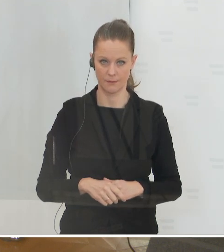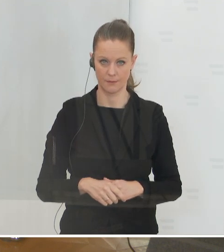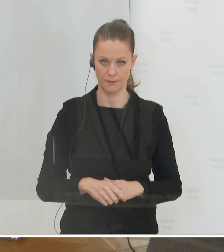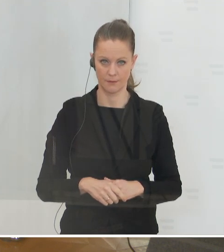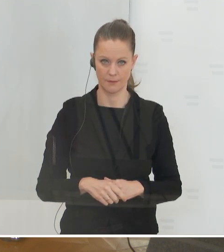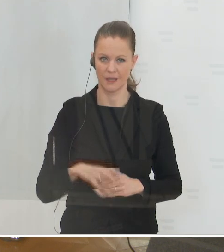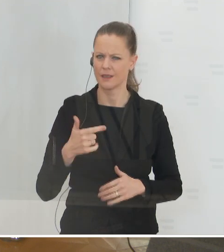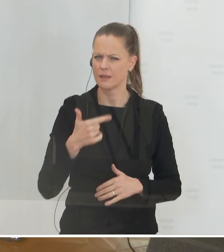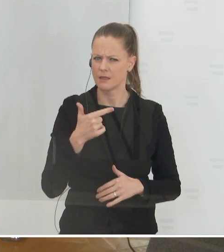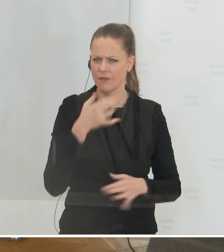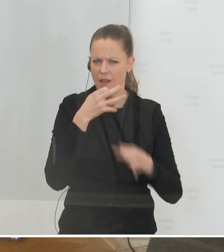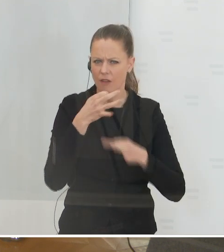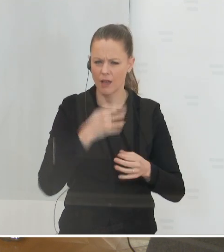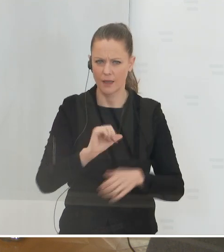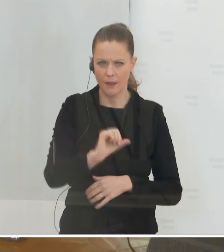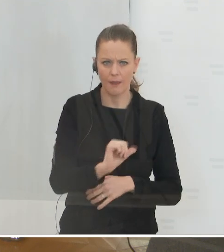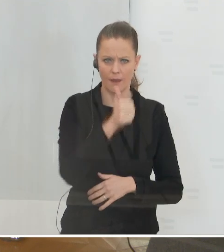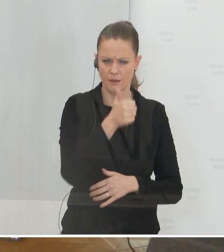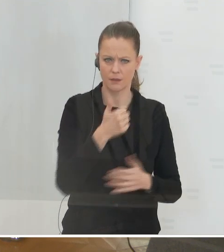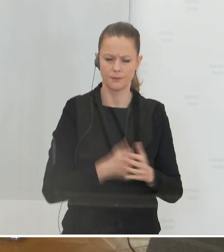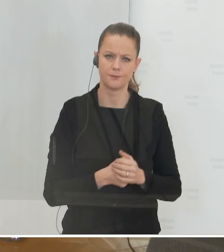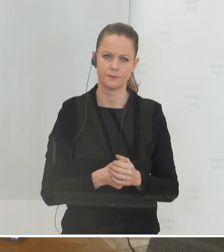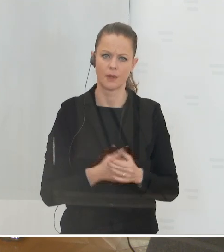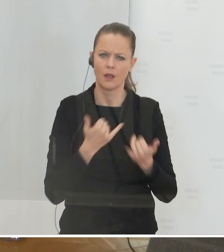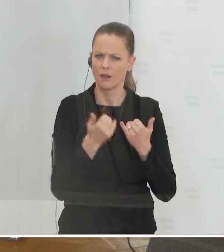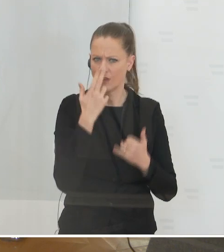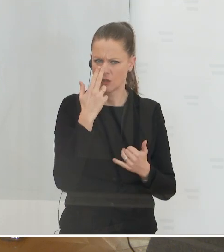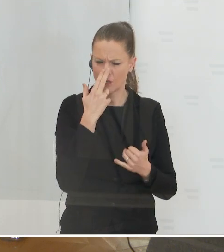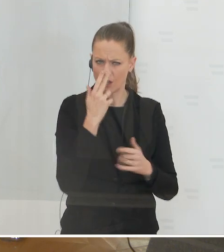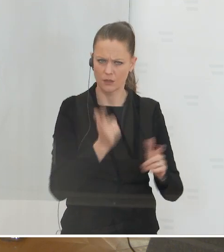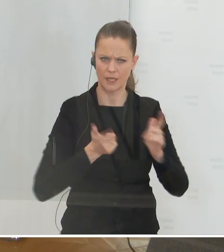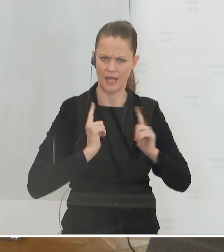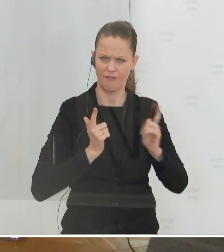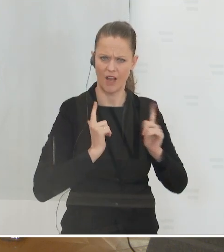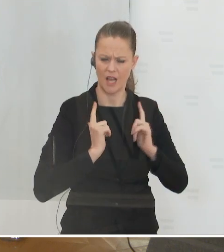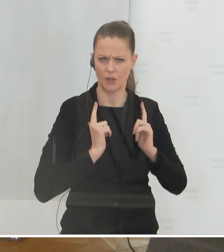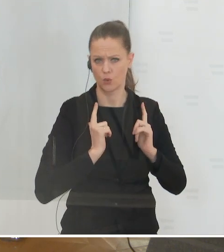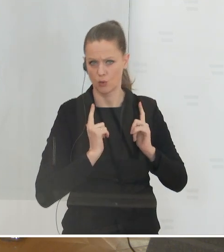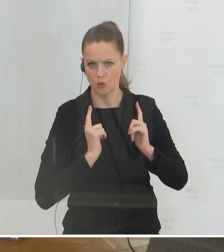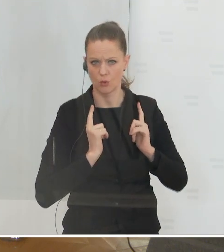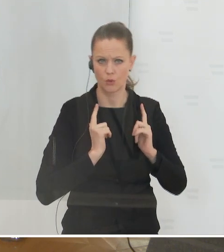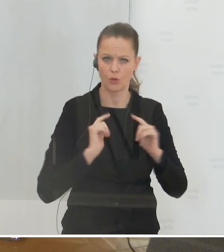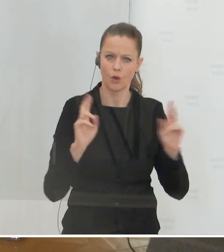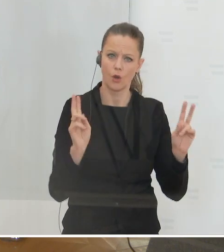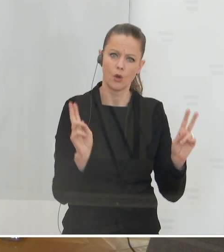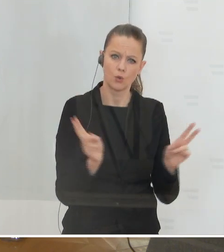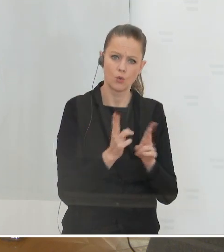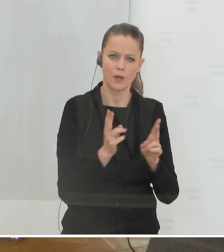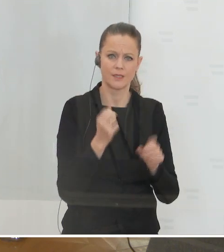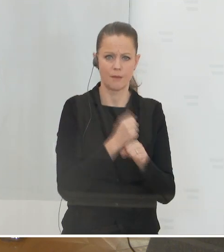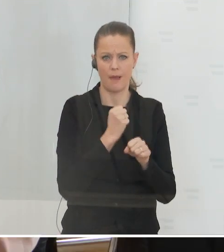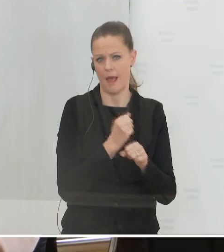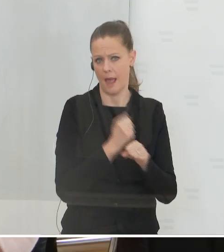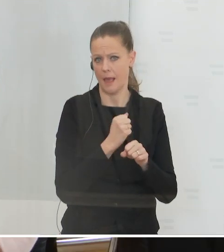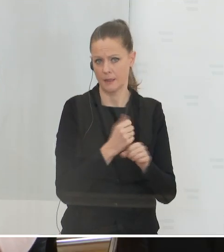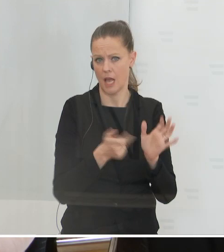Zwei Fragen. Erstens, wie sind Ihre Erwartungen bezüglich der Inanspruchnahme der Kurzarbeit jetzt noch in